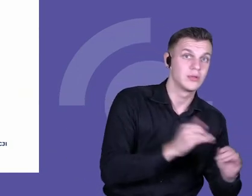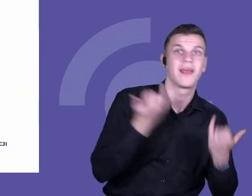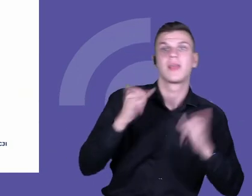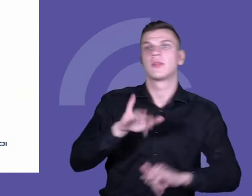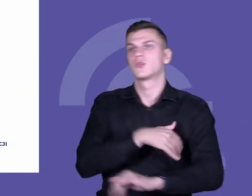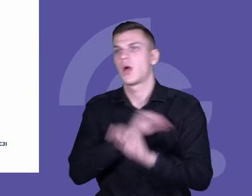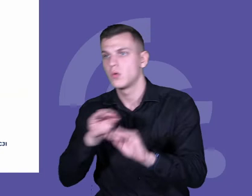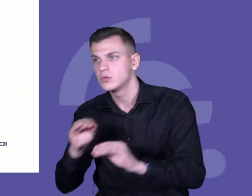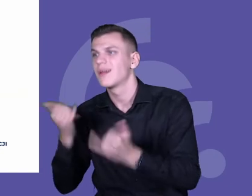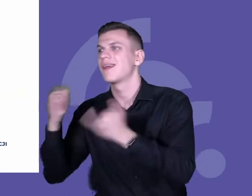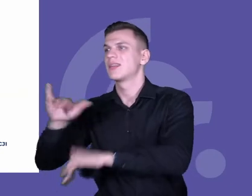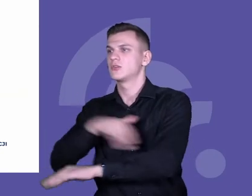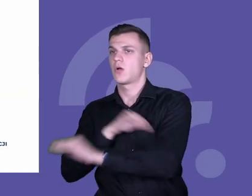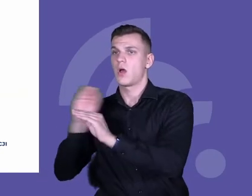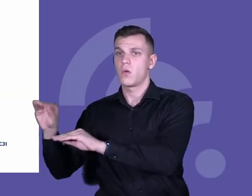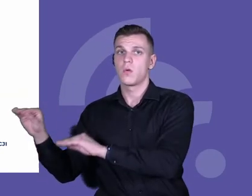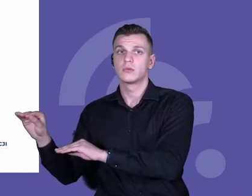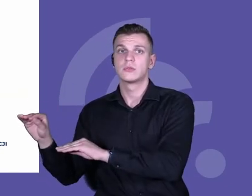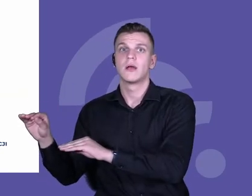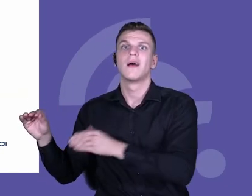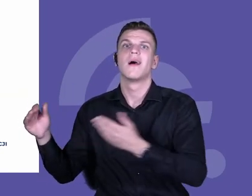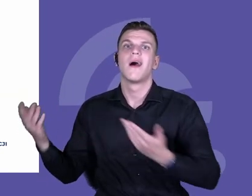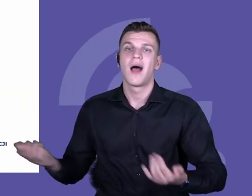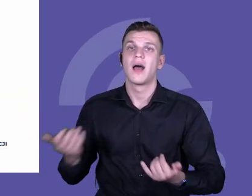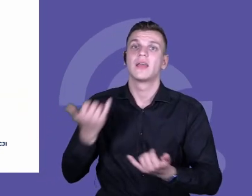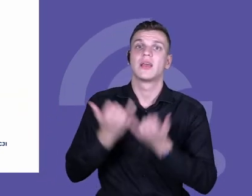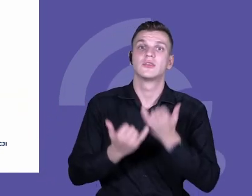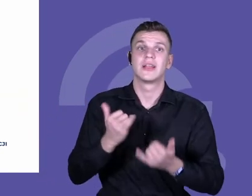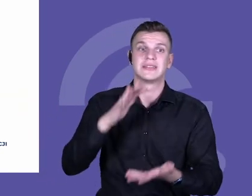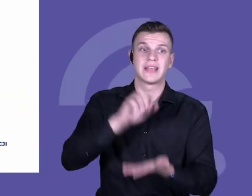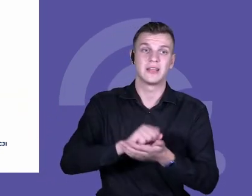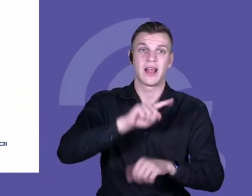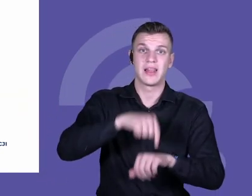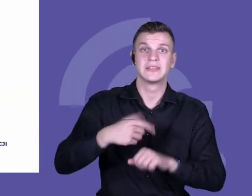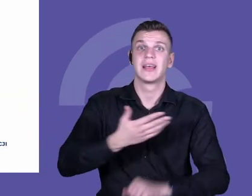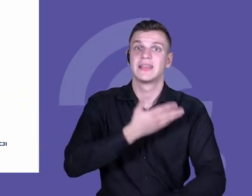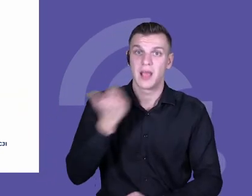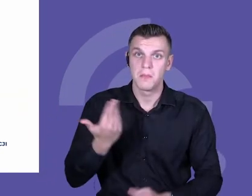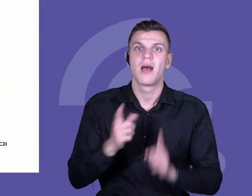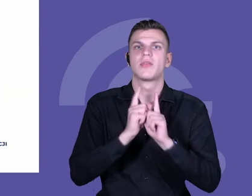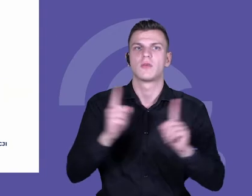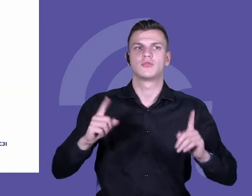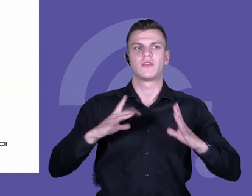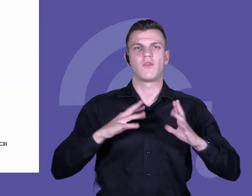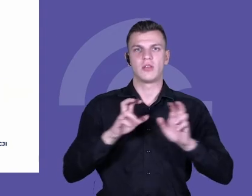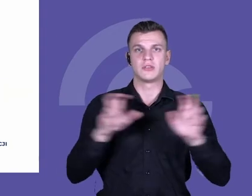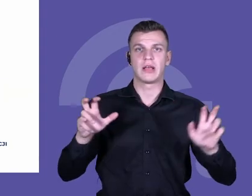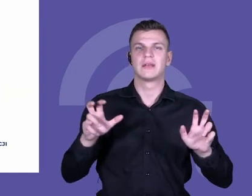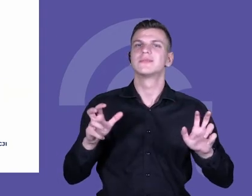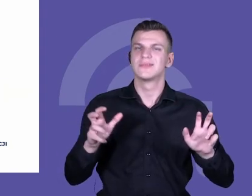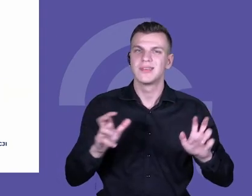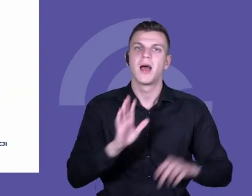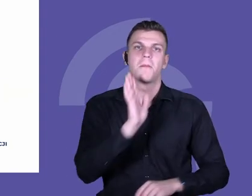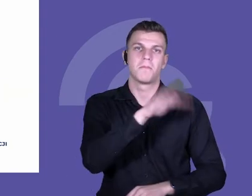wymaga się od nich, żeby byli obecni w momencie, gdy nie prowadzą zajęć. Także ten czynnik czasowy jest istotny i